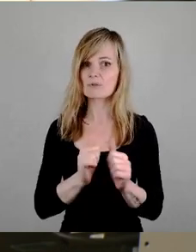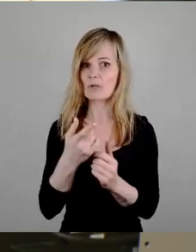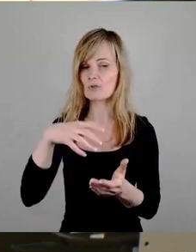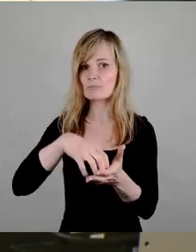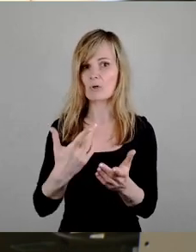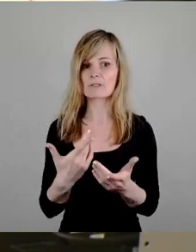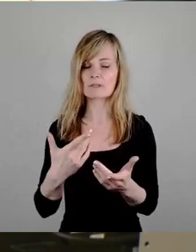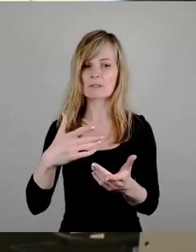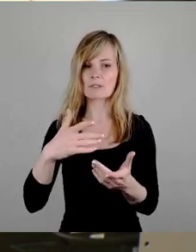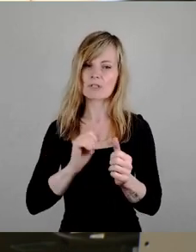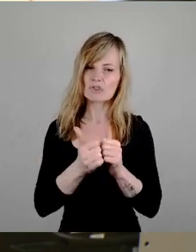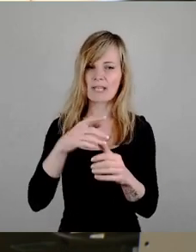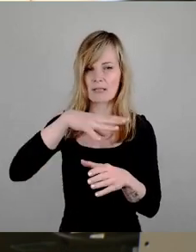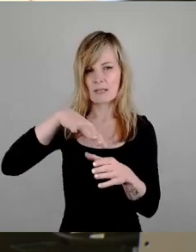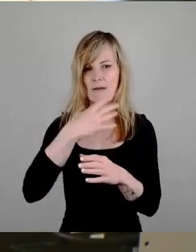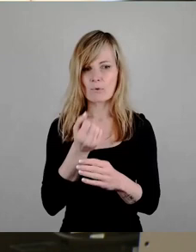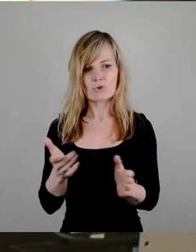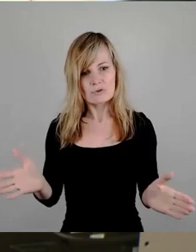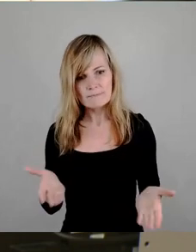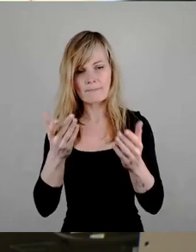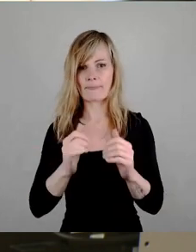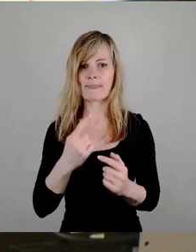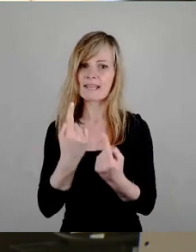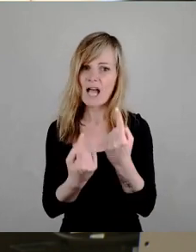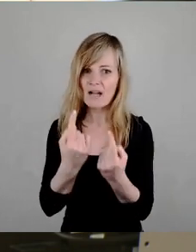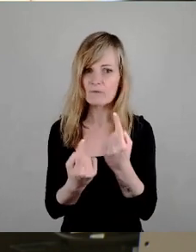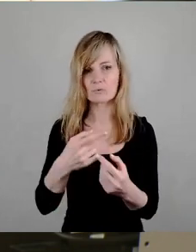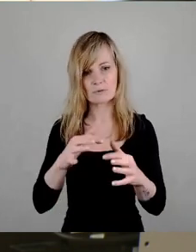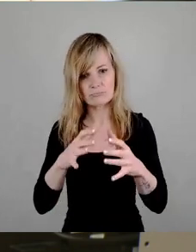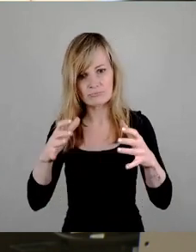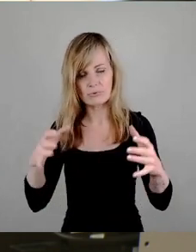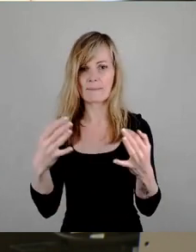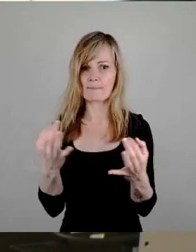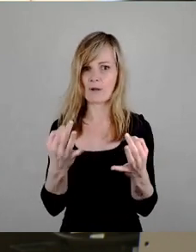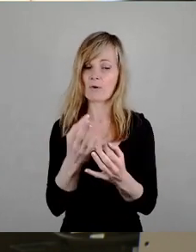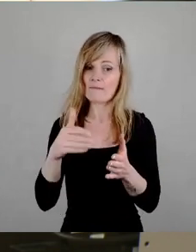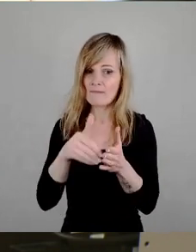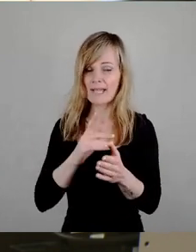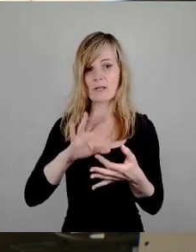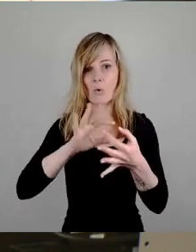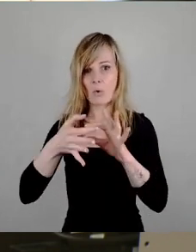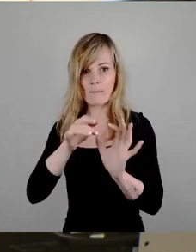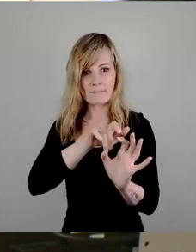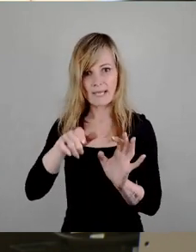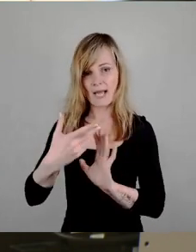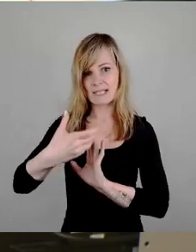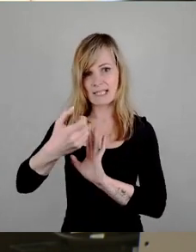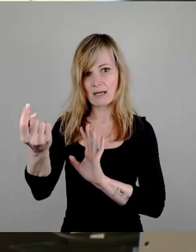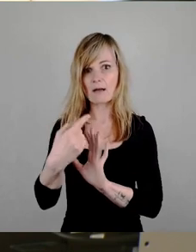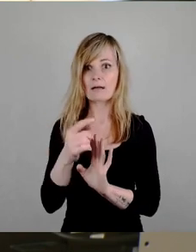Leben füllen Wir wollen die Nachwuchs fördern und dafür sorgen, dass auch weiterhin Olympioniken und Olympiasieger aus Dresden kommen